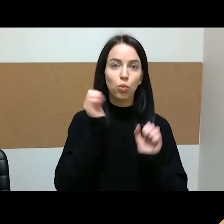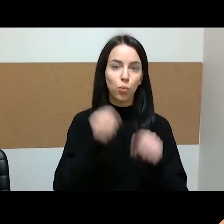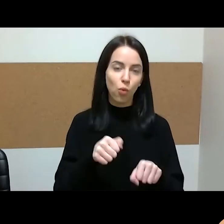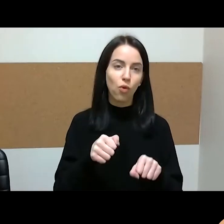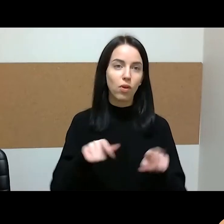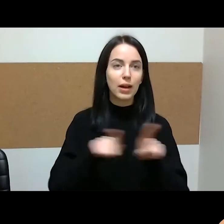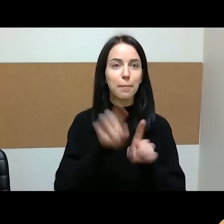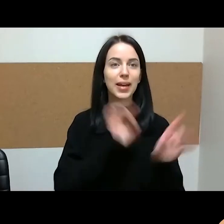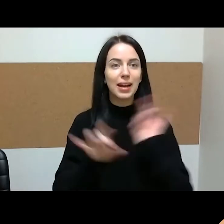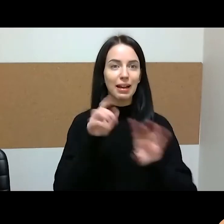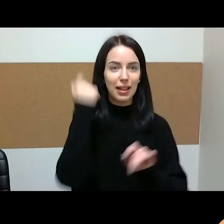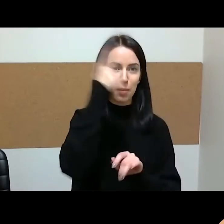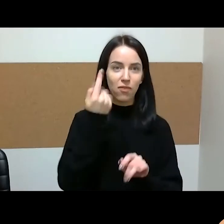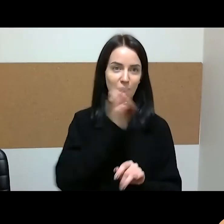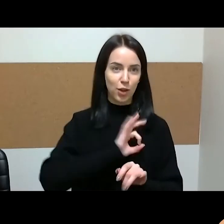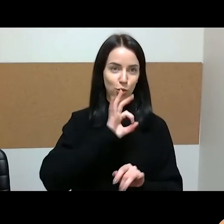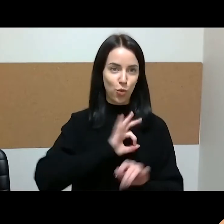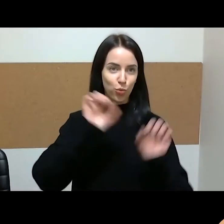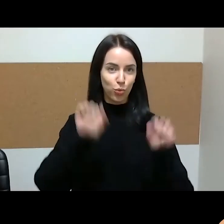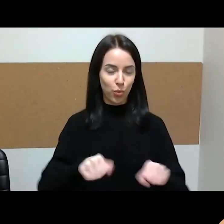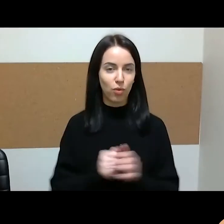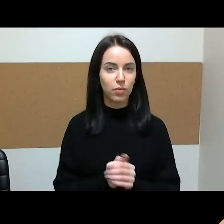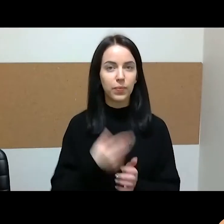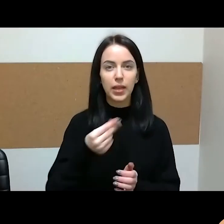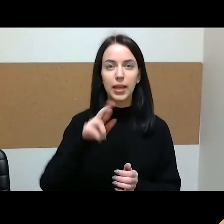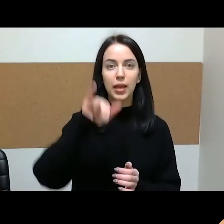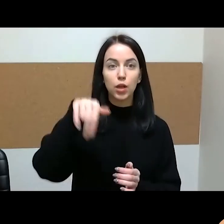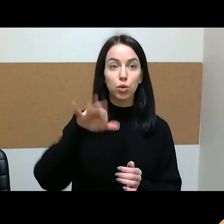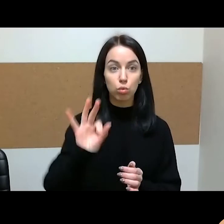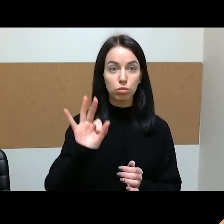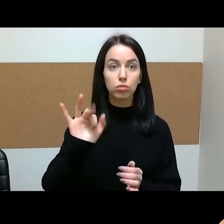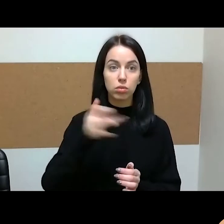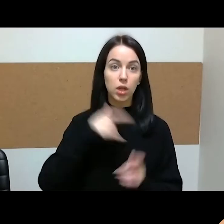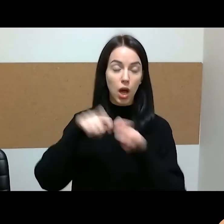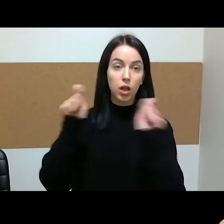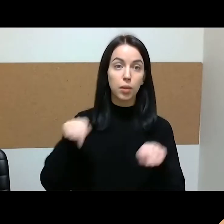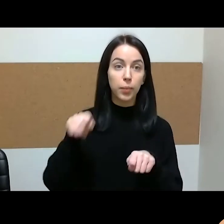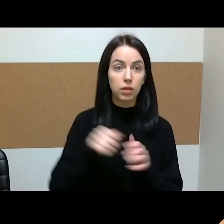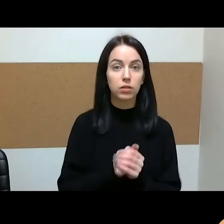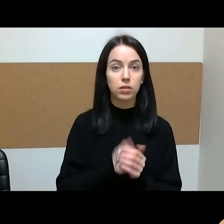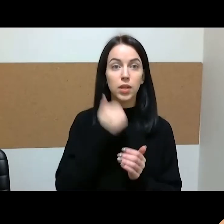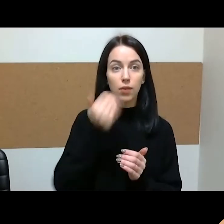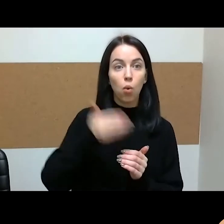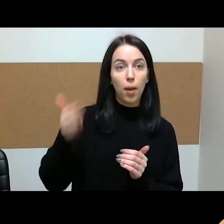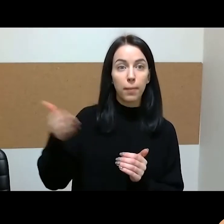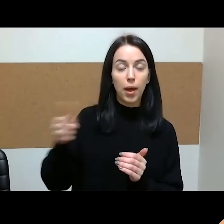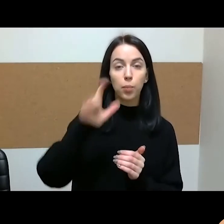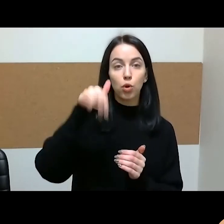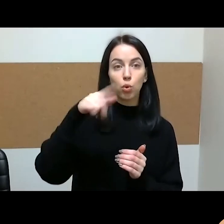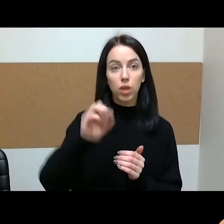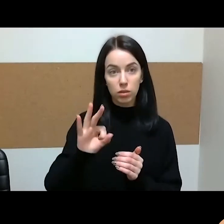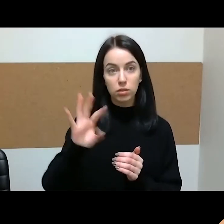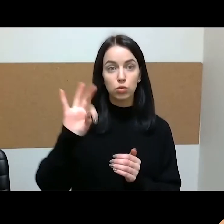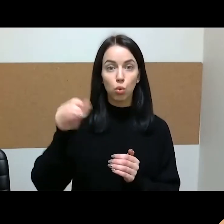reklaminius veidus naudoti. Tai, nežinau, neriau gal nuo jūsų pradėkim ir tada ir liudas su tomu labai laukiama